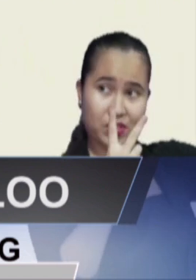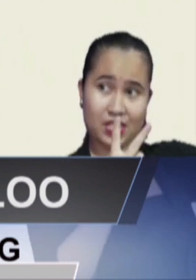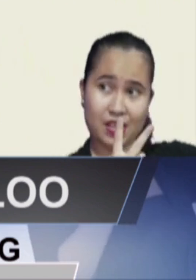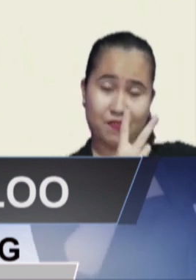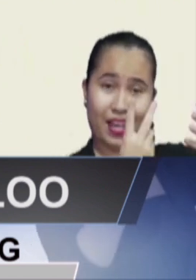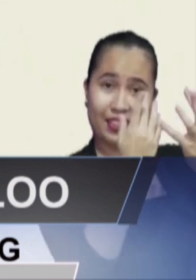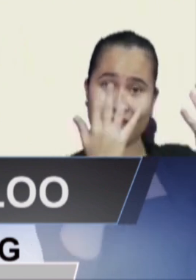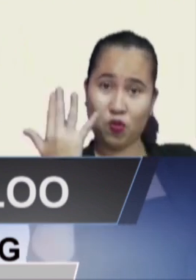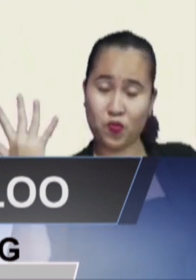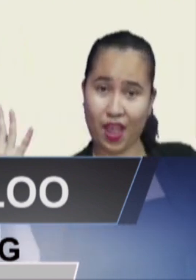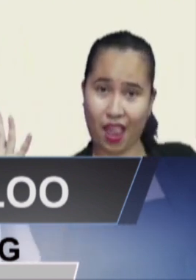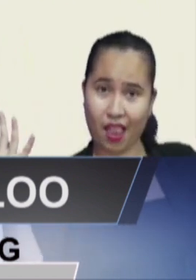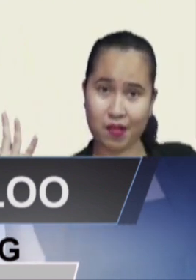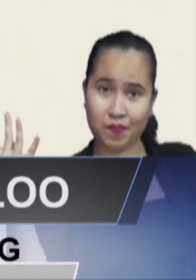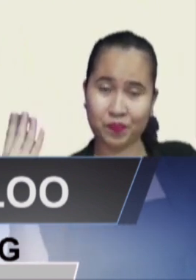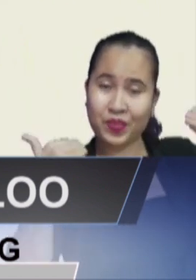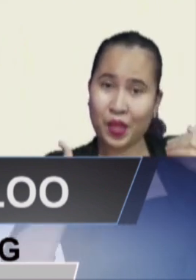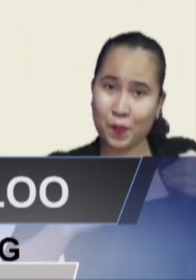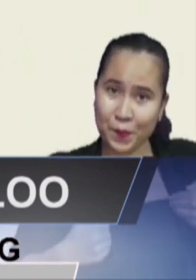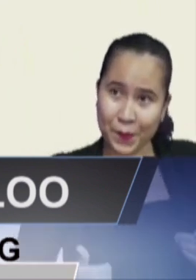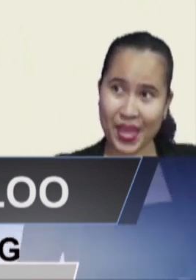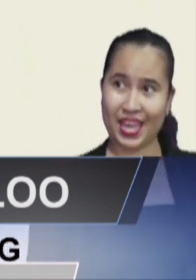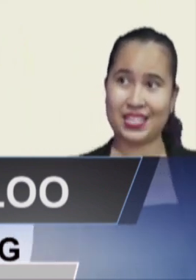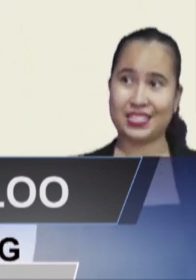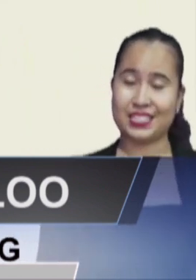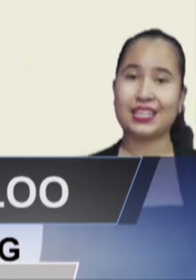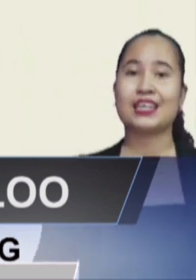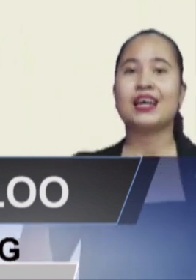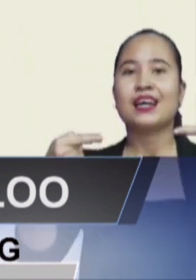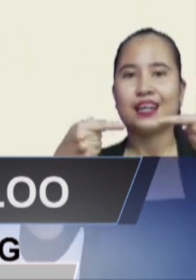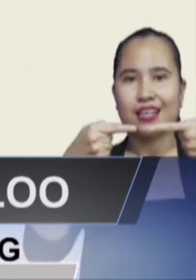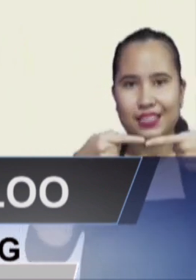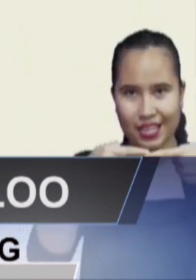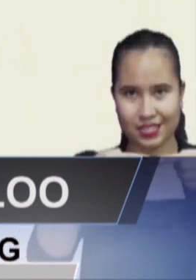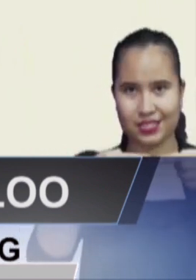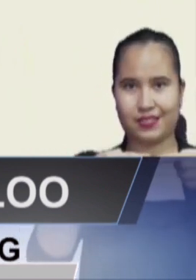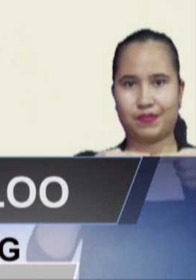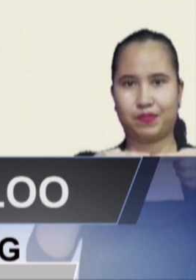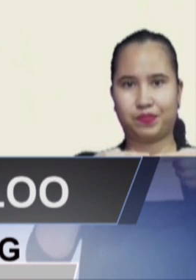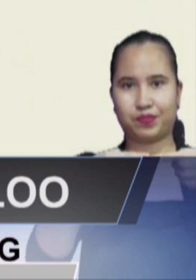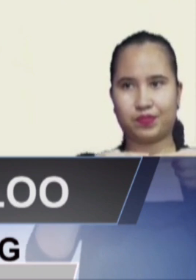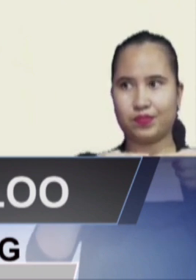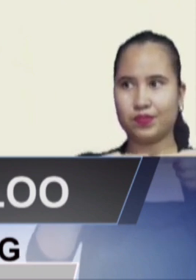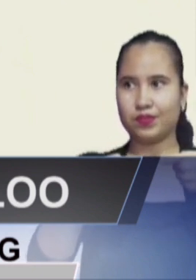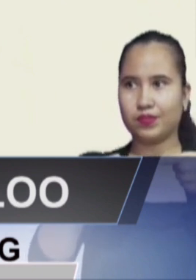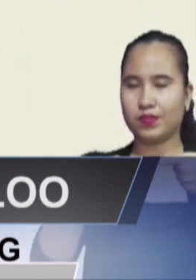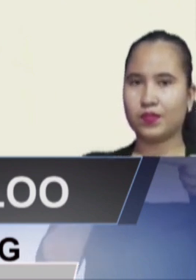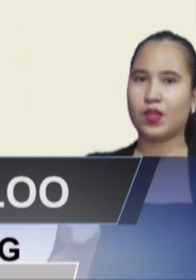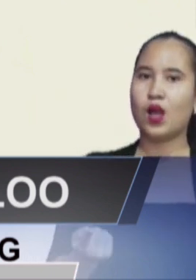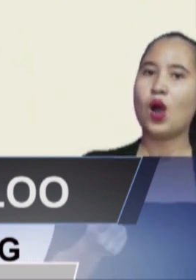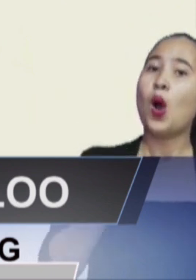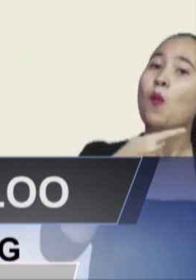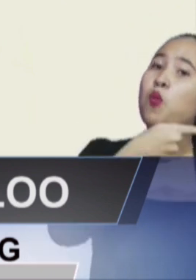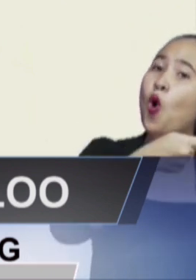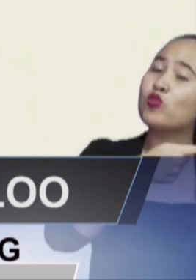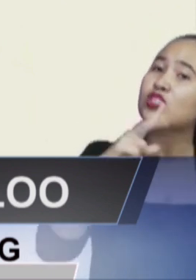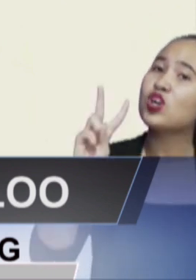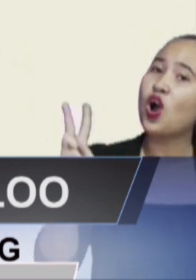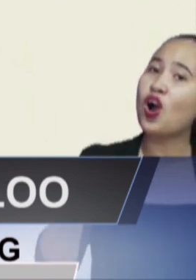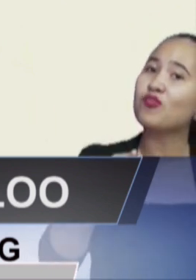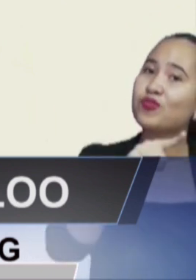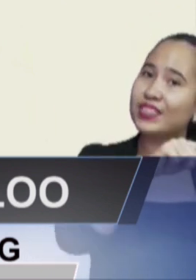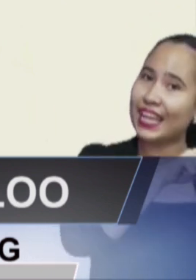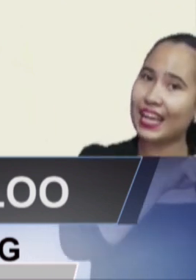mensen die zijn getest. De resultaten en de pending